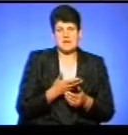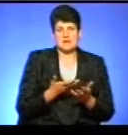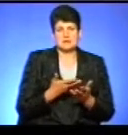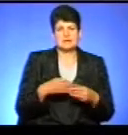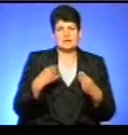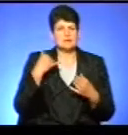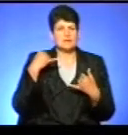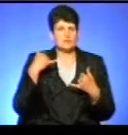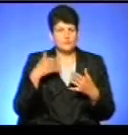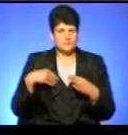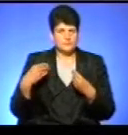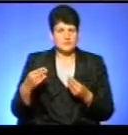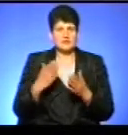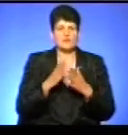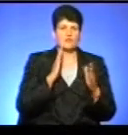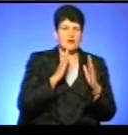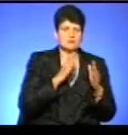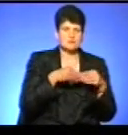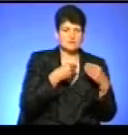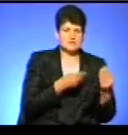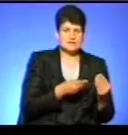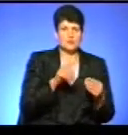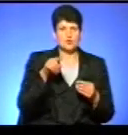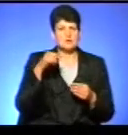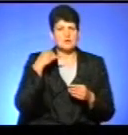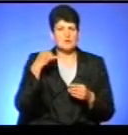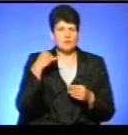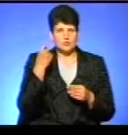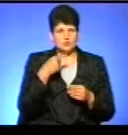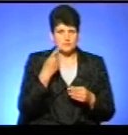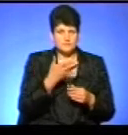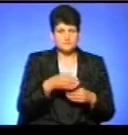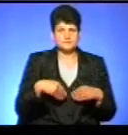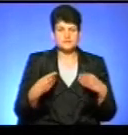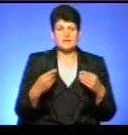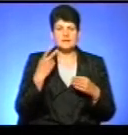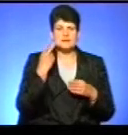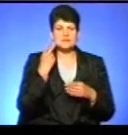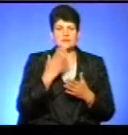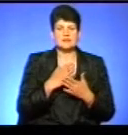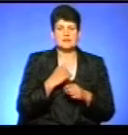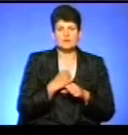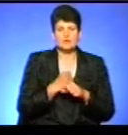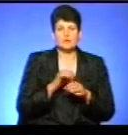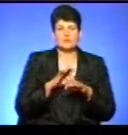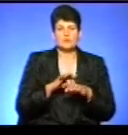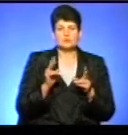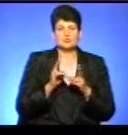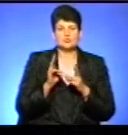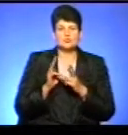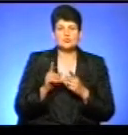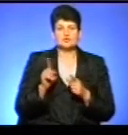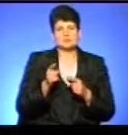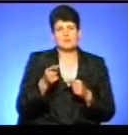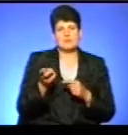свої контакти, ми є в Фейсбуці, ми даємо номери, телефони свої особисті, ми постійно є на роботі, проводимо такі зустрічі для того, щоб